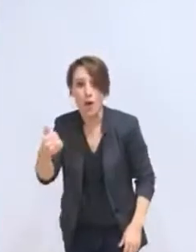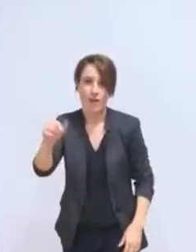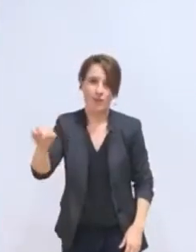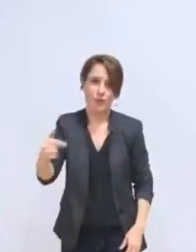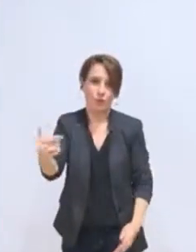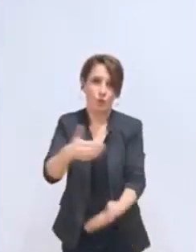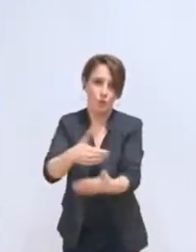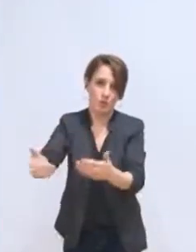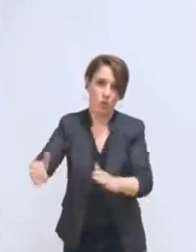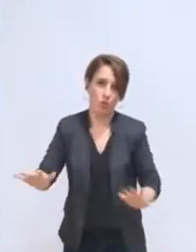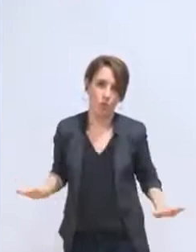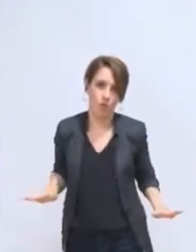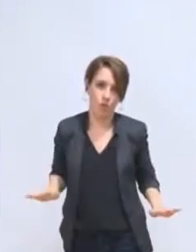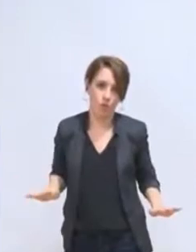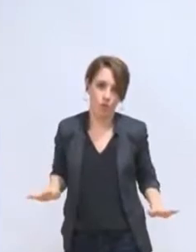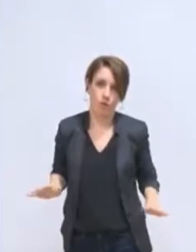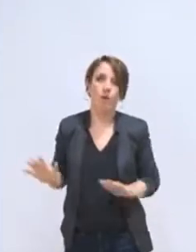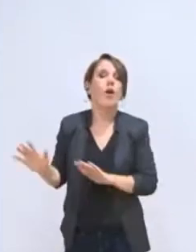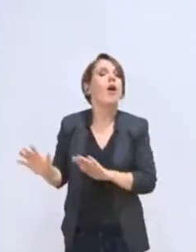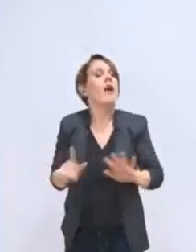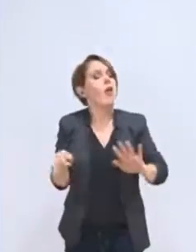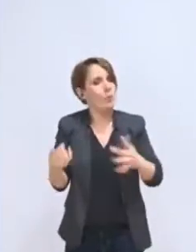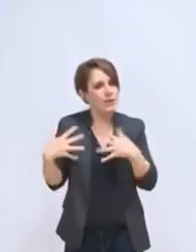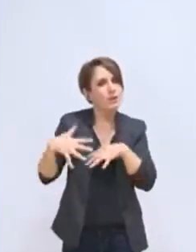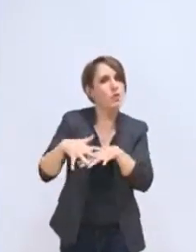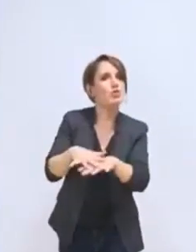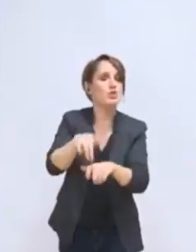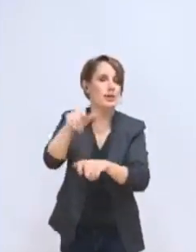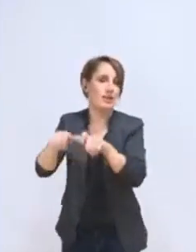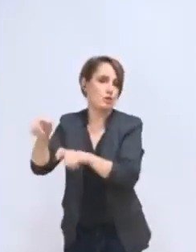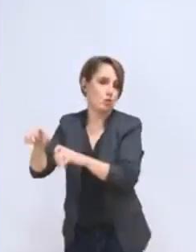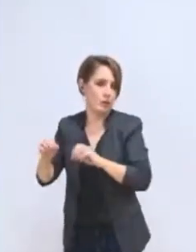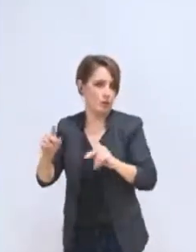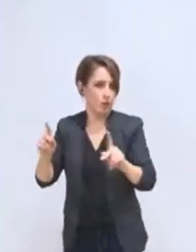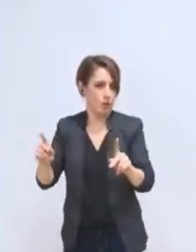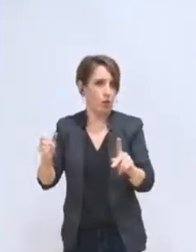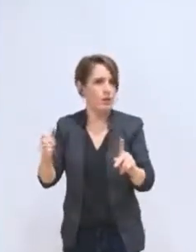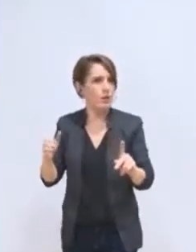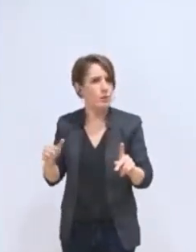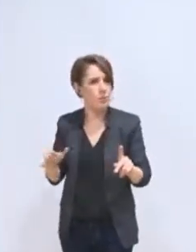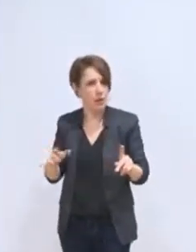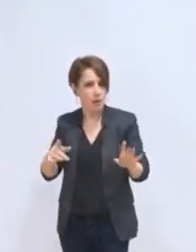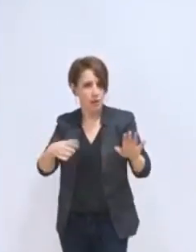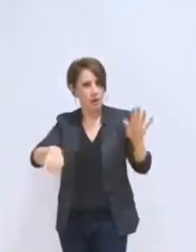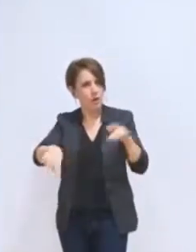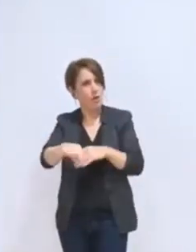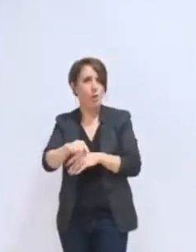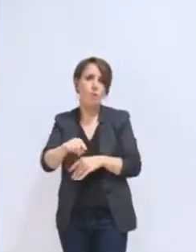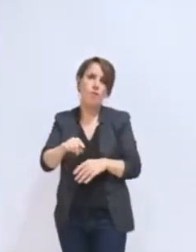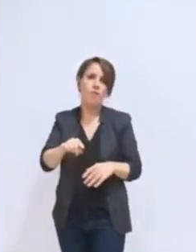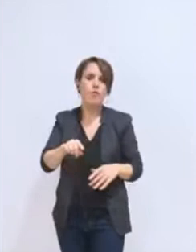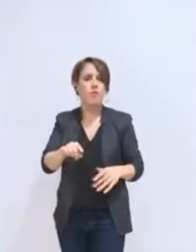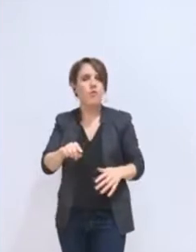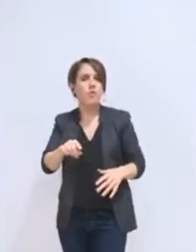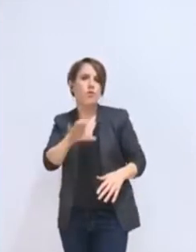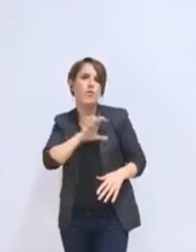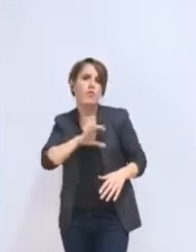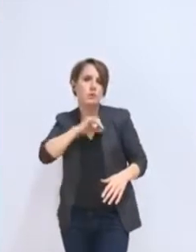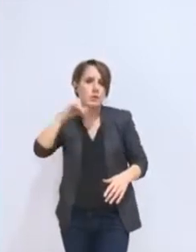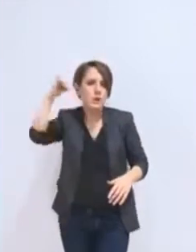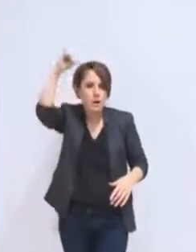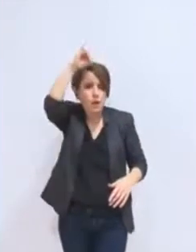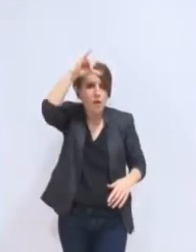il y a cette mutualisation du personnel et que vous essayez de faire croire que la subvention de